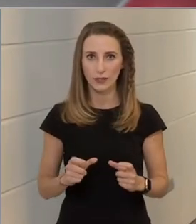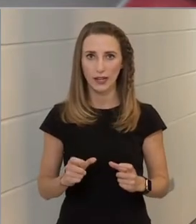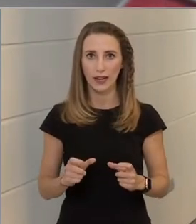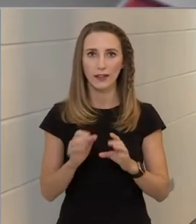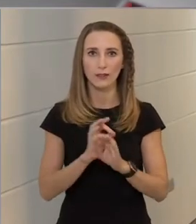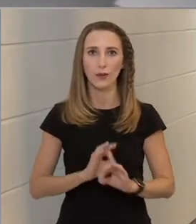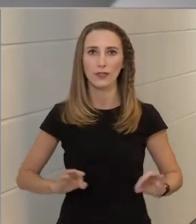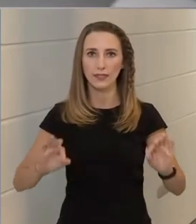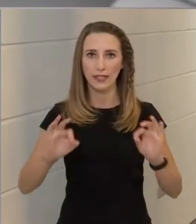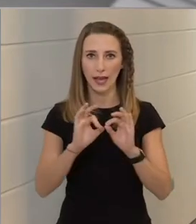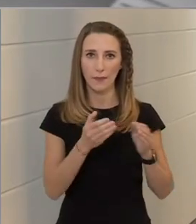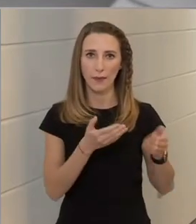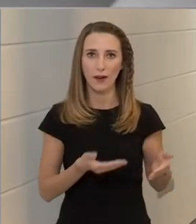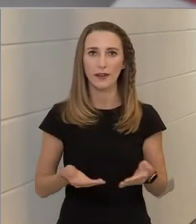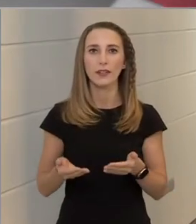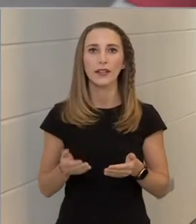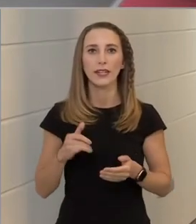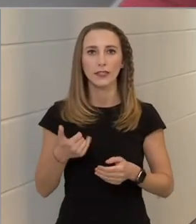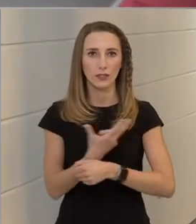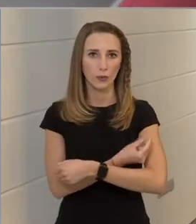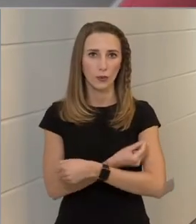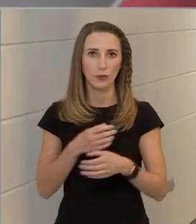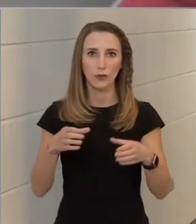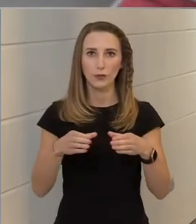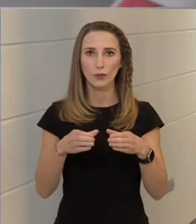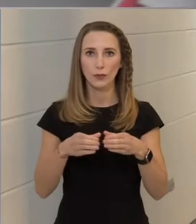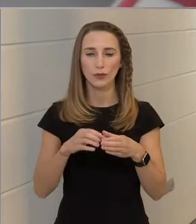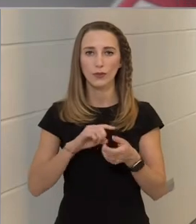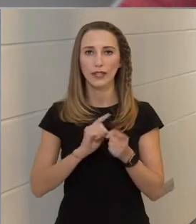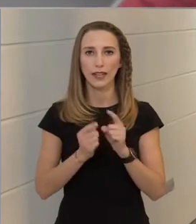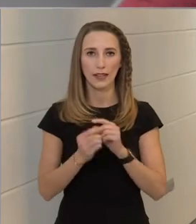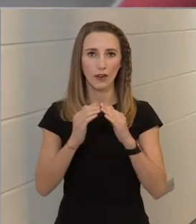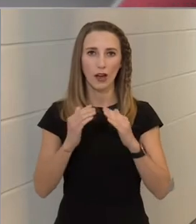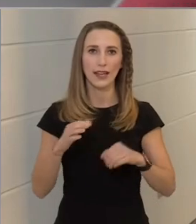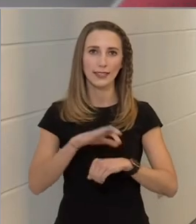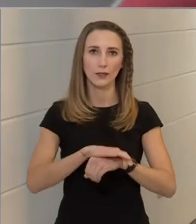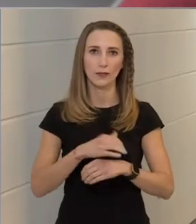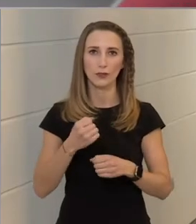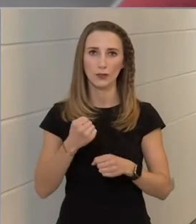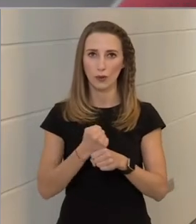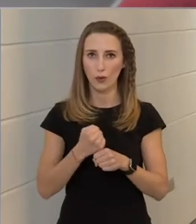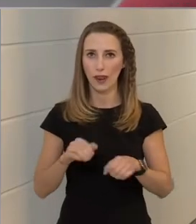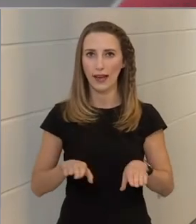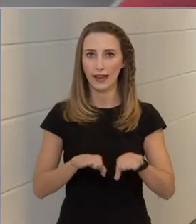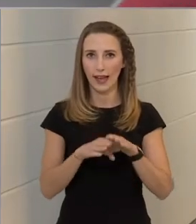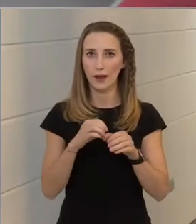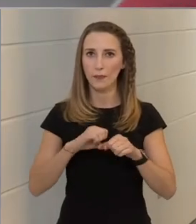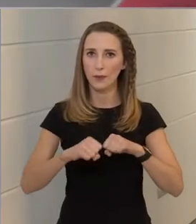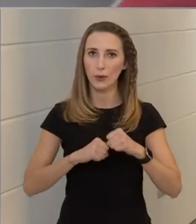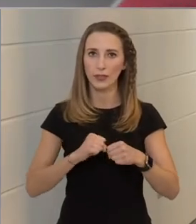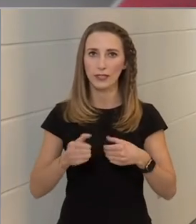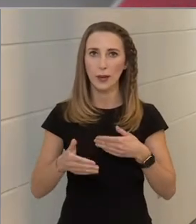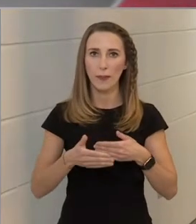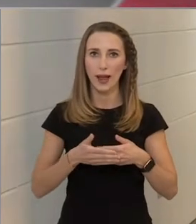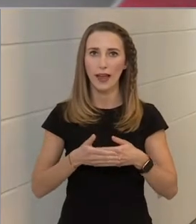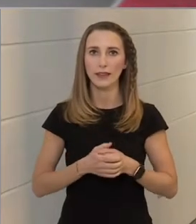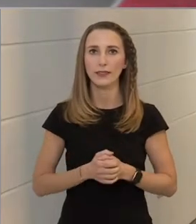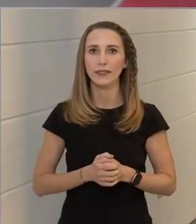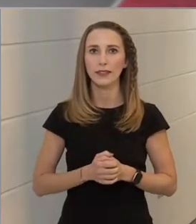az országba, és az oltócsoportok, illetve házi orvos kollégák működése mellett